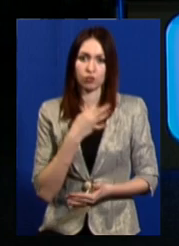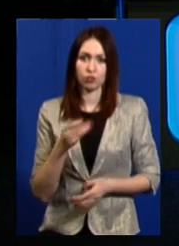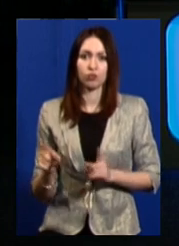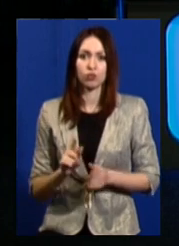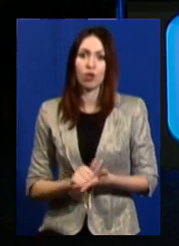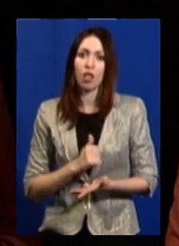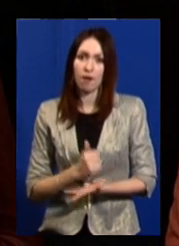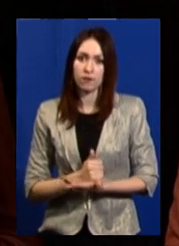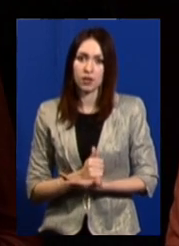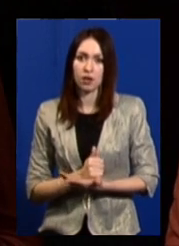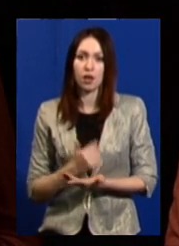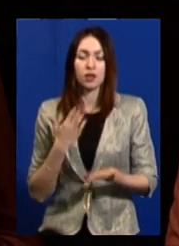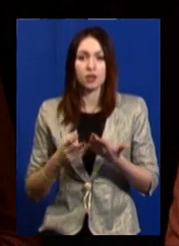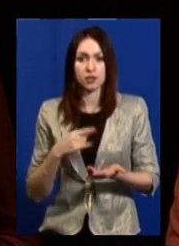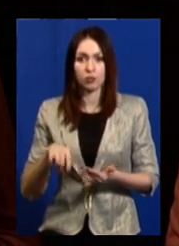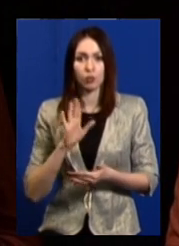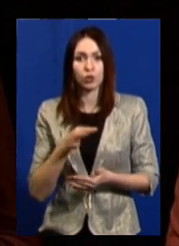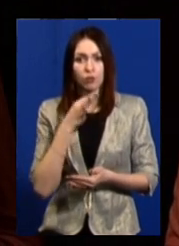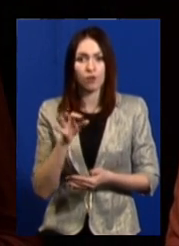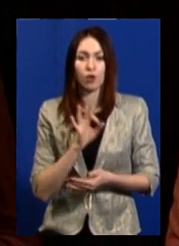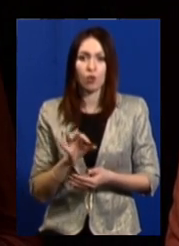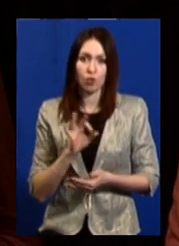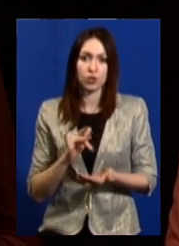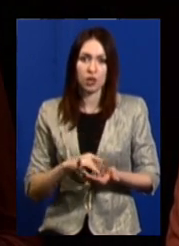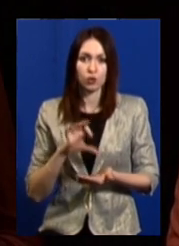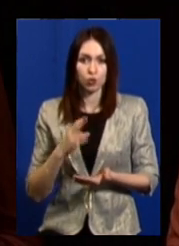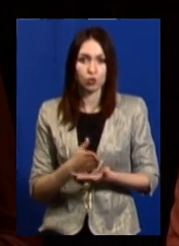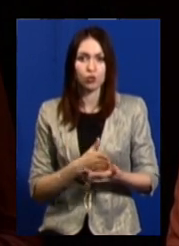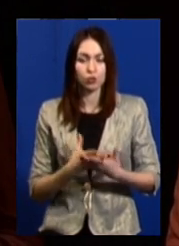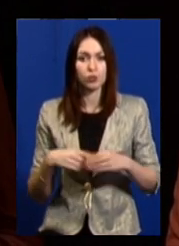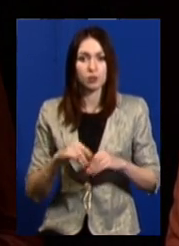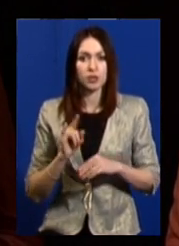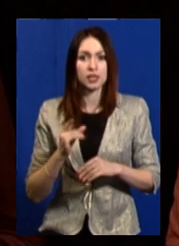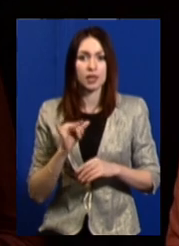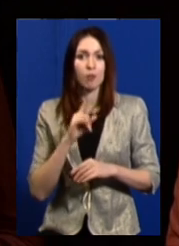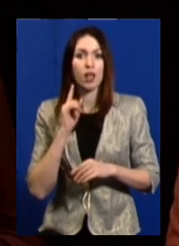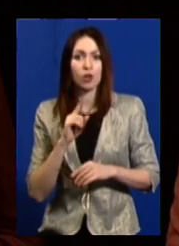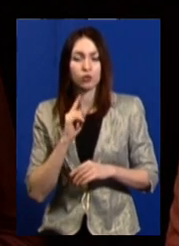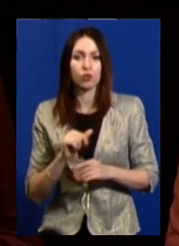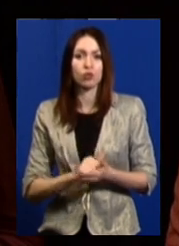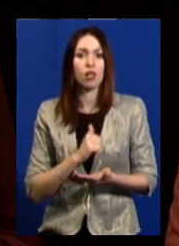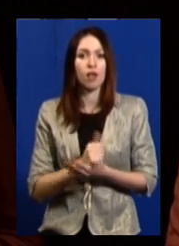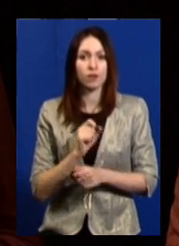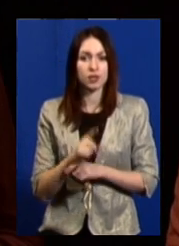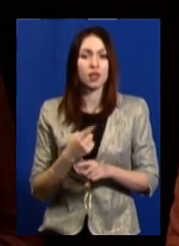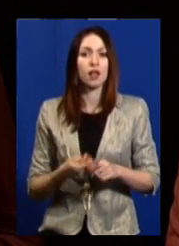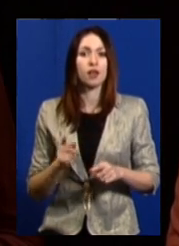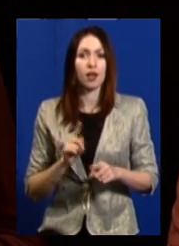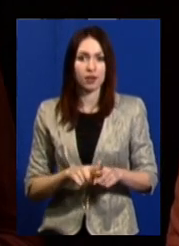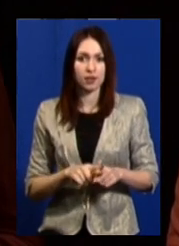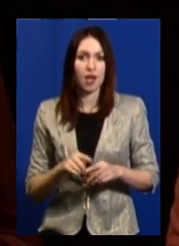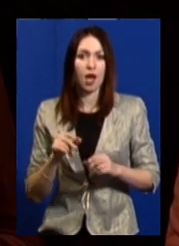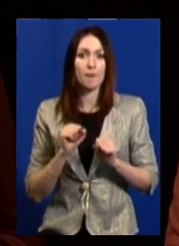головне, якщо ми будемо казати про центри соціальних служб для сім'ї дітей та молоді, завдання, одне з завдань, це